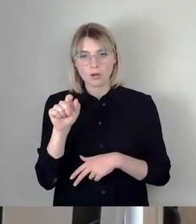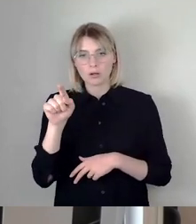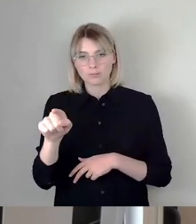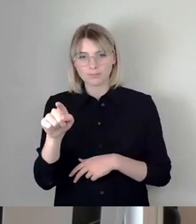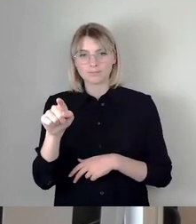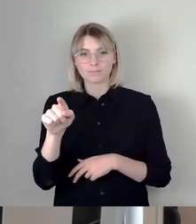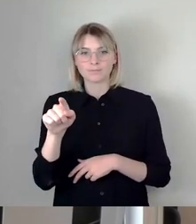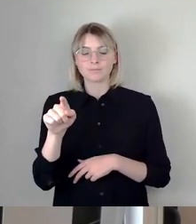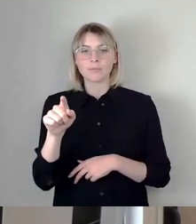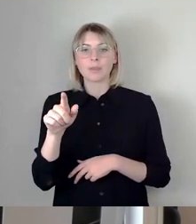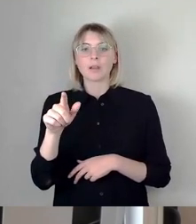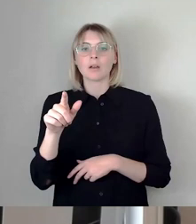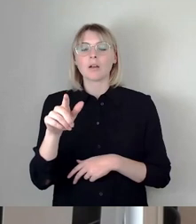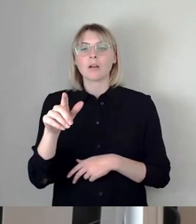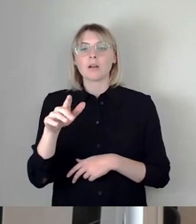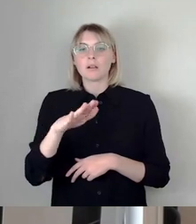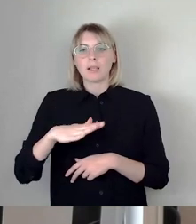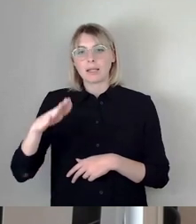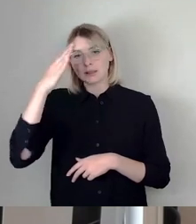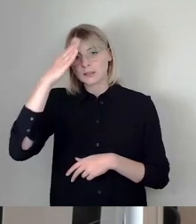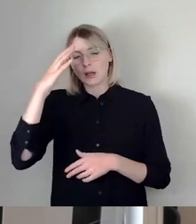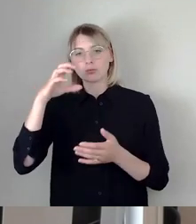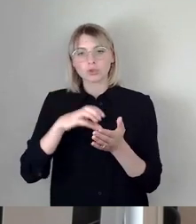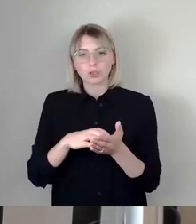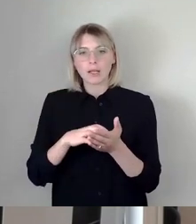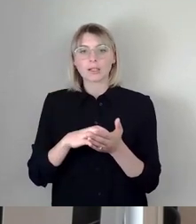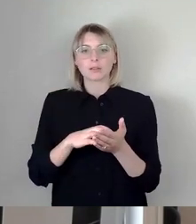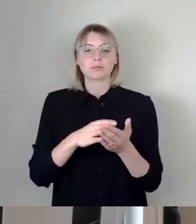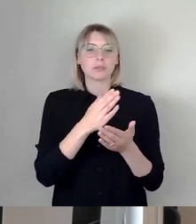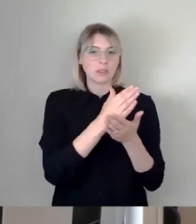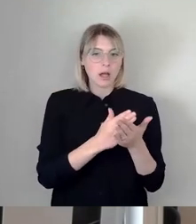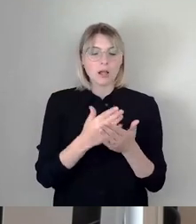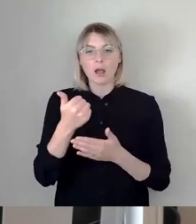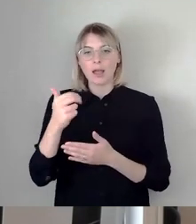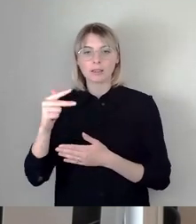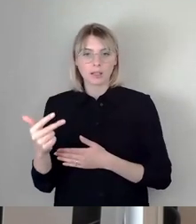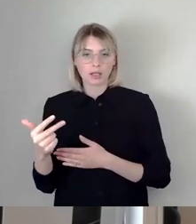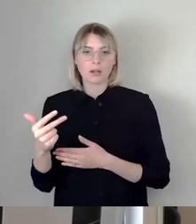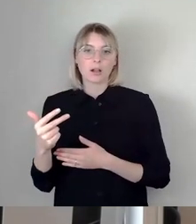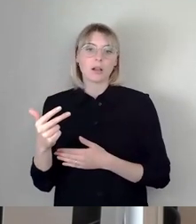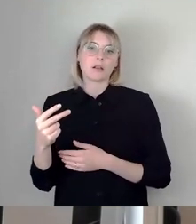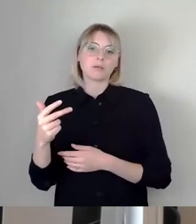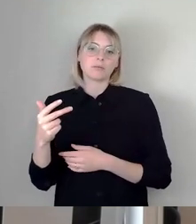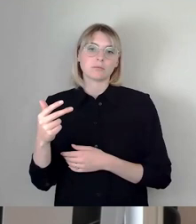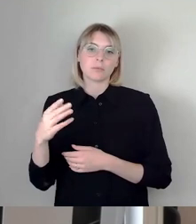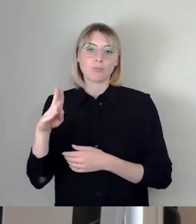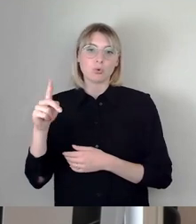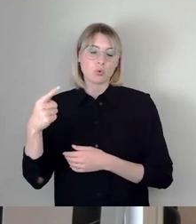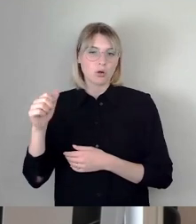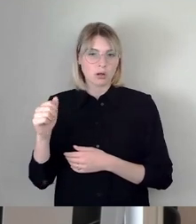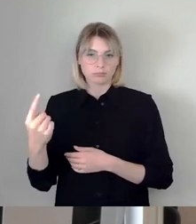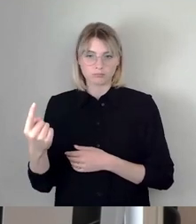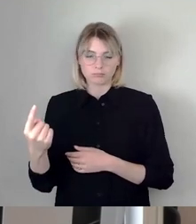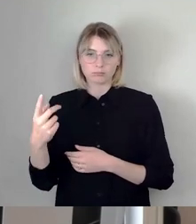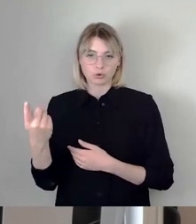Landeshauptstadt halten, ein Drittel die Bundesgartenschau-Gesellschaft. Und wenn dann die BOGA vorbei ist, wird dann die Gesellschaft wieder